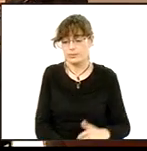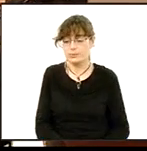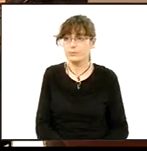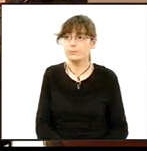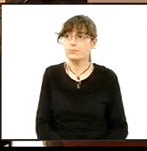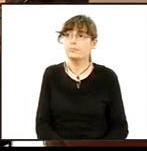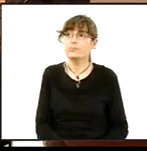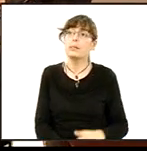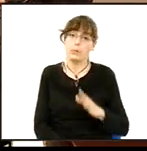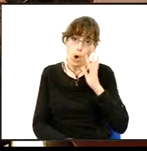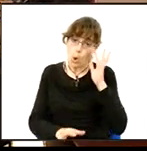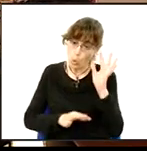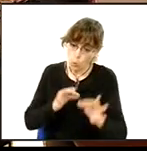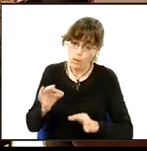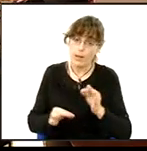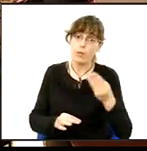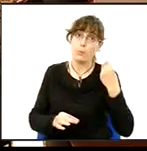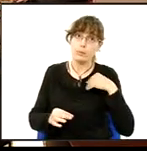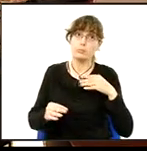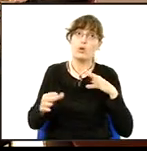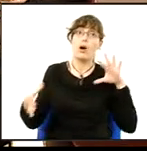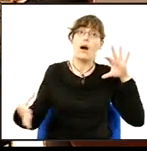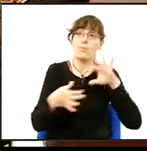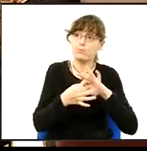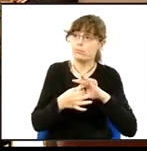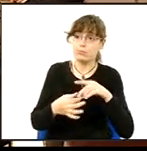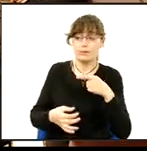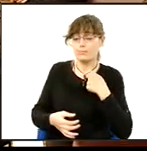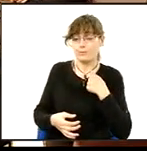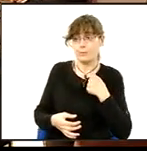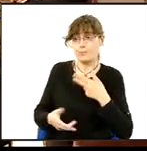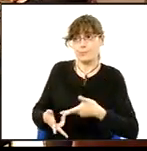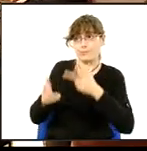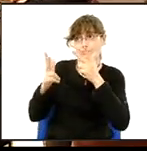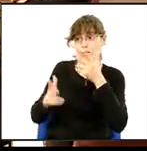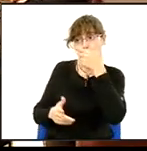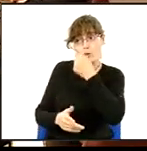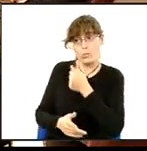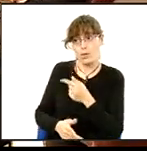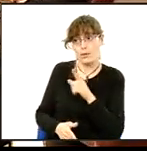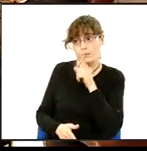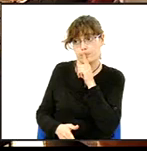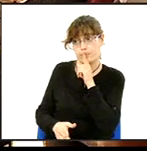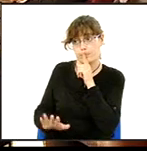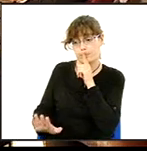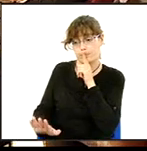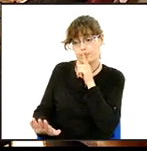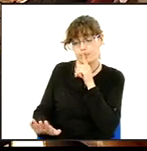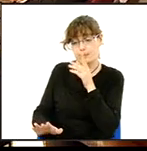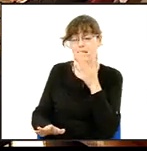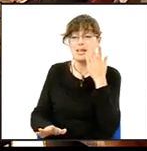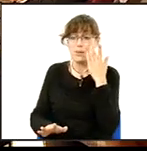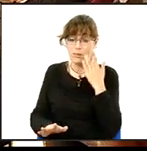Sí, però hauria de vigilar perquè fer aquesta associació això no li permeto, eh? És a dir, la gent que puguin fer